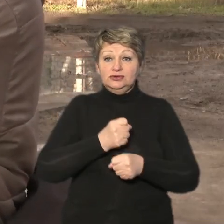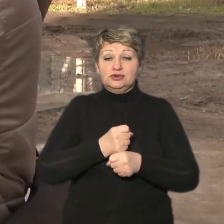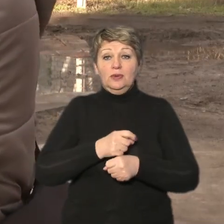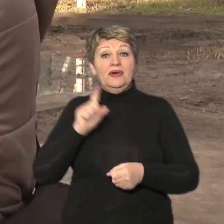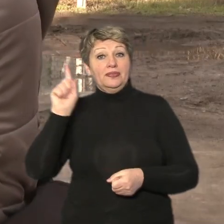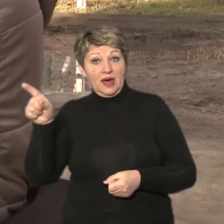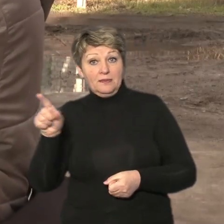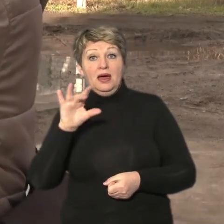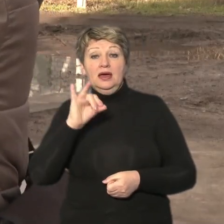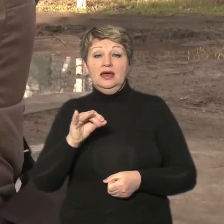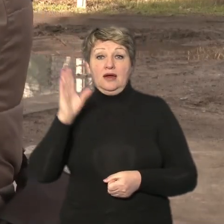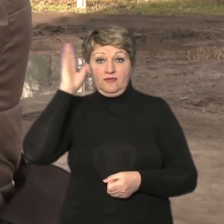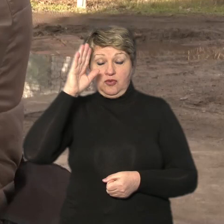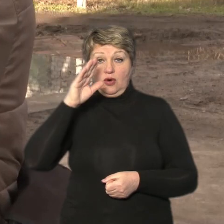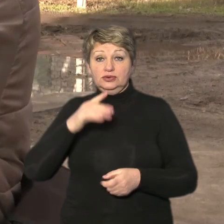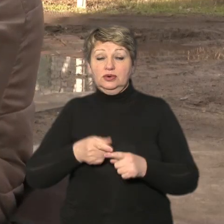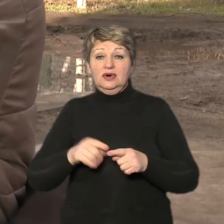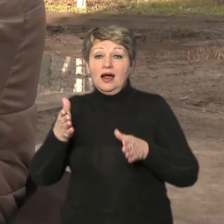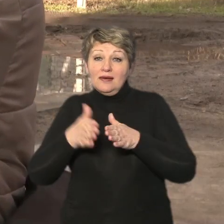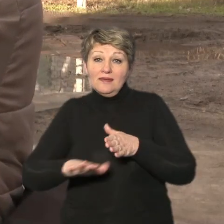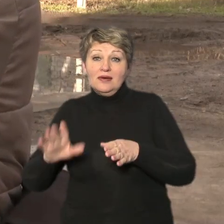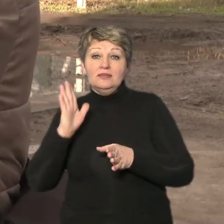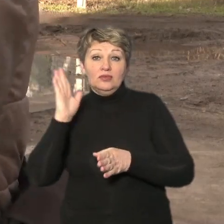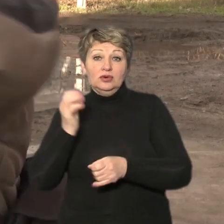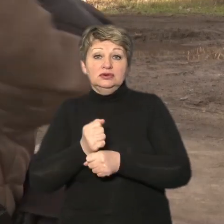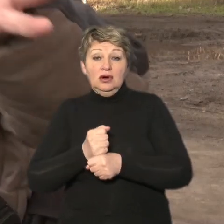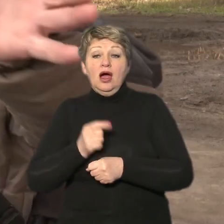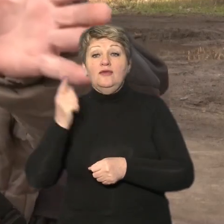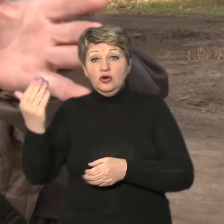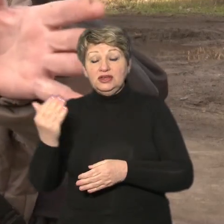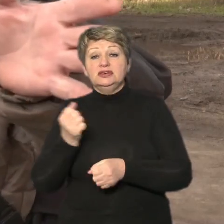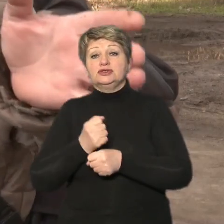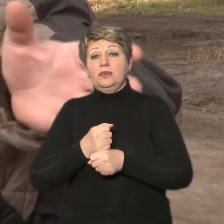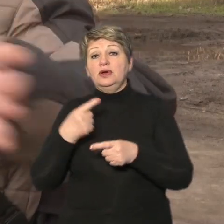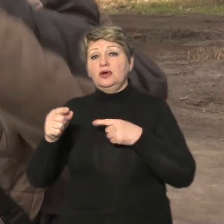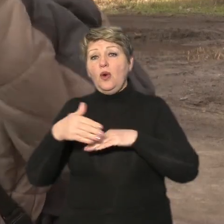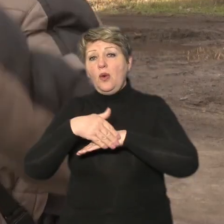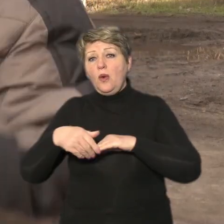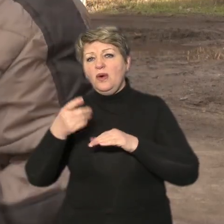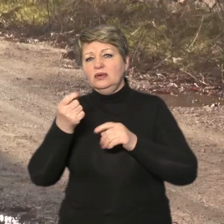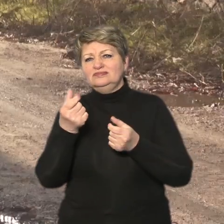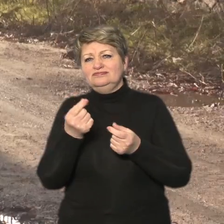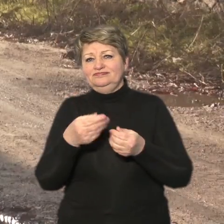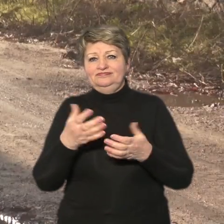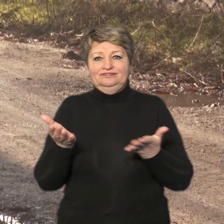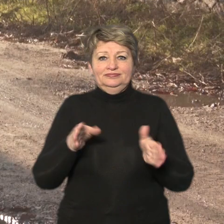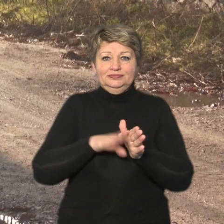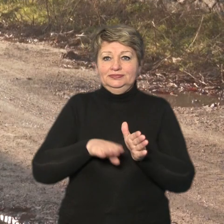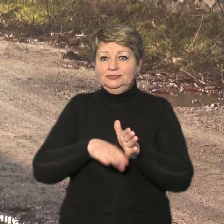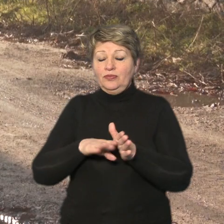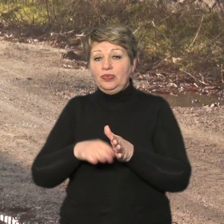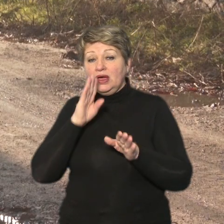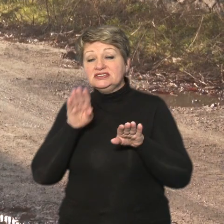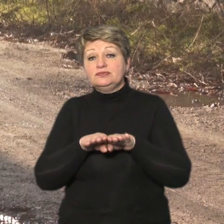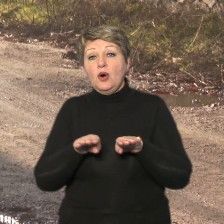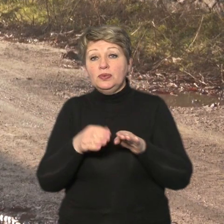і вивезти цю воду в лівньовку але лівньовку не смістили в сторону не зроби даже без цього зроби із подібними